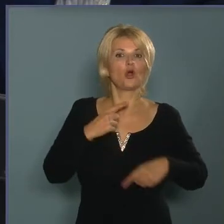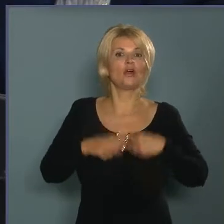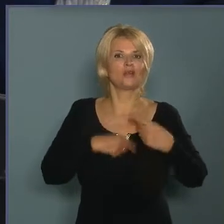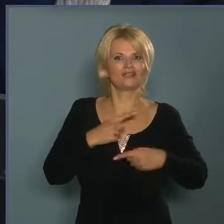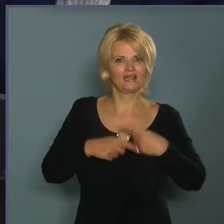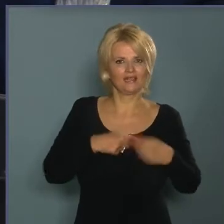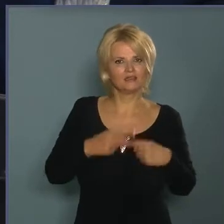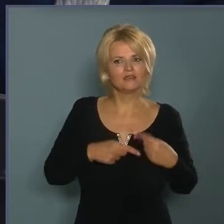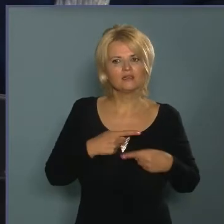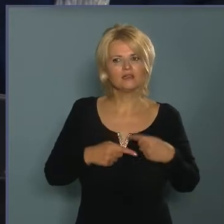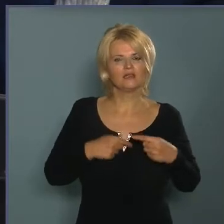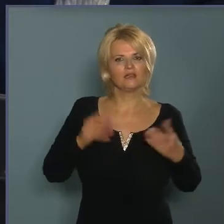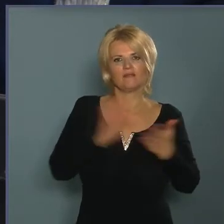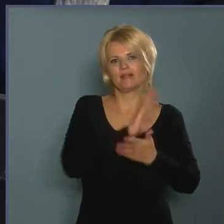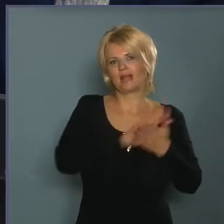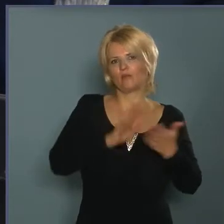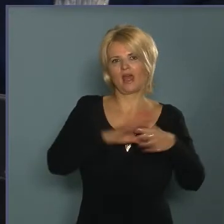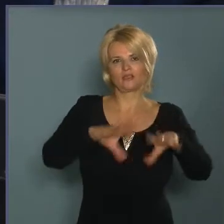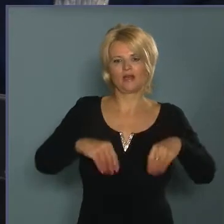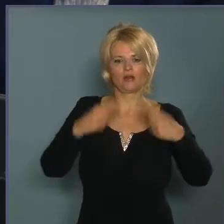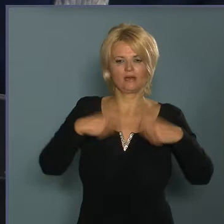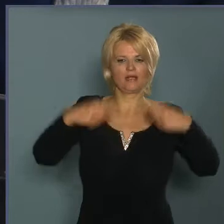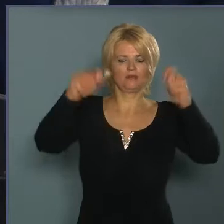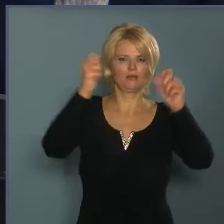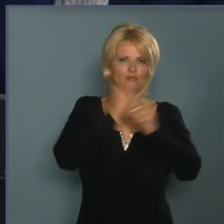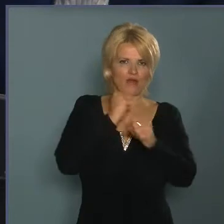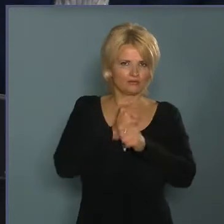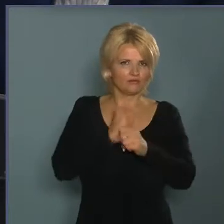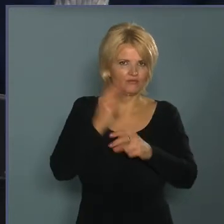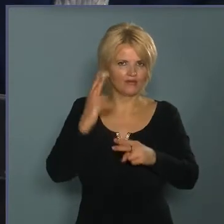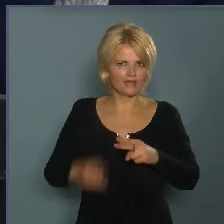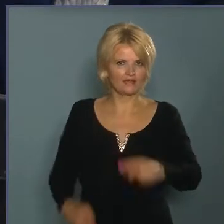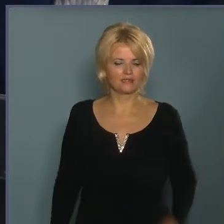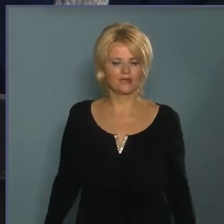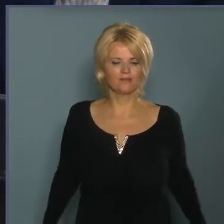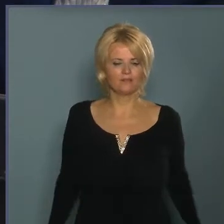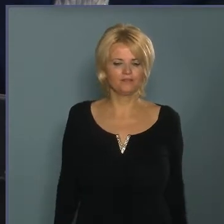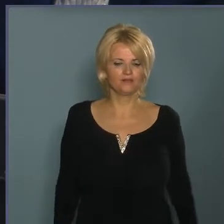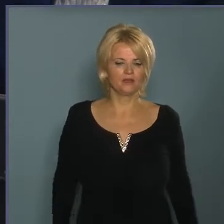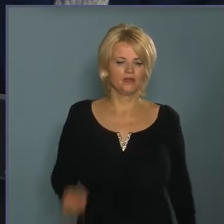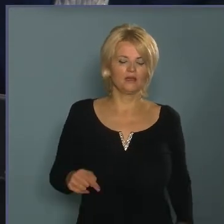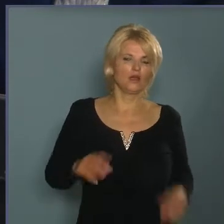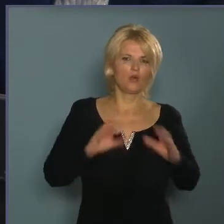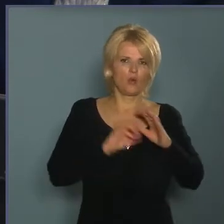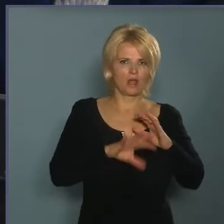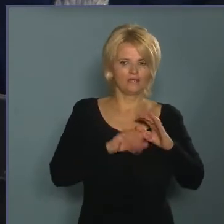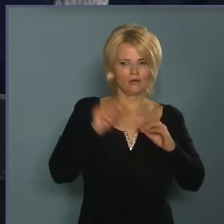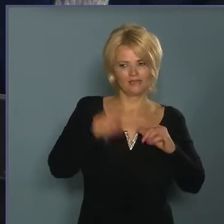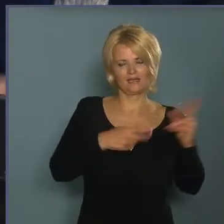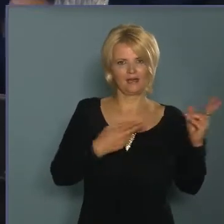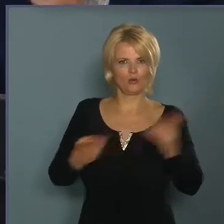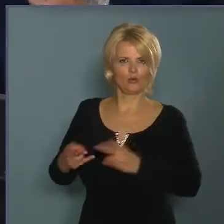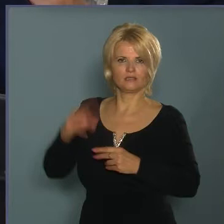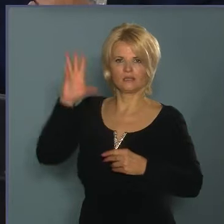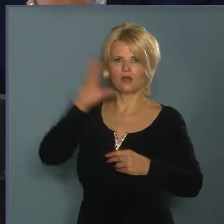vagy akár építéppali tevékenységet végeznek. És ennek a melléktermékét, a hulladékot azt ide